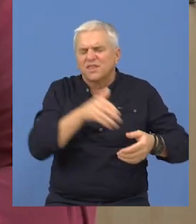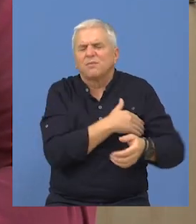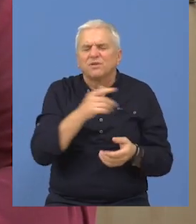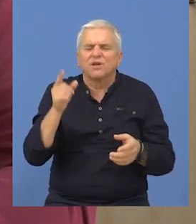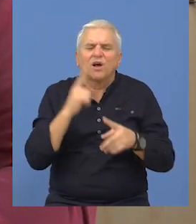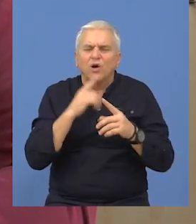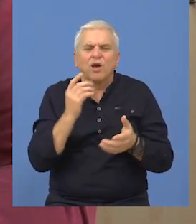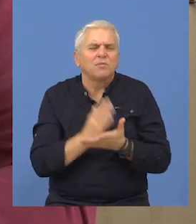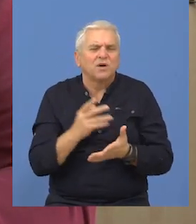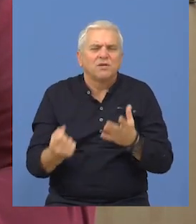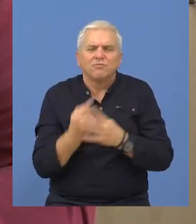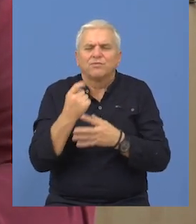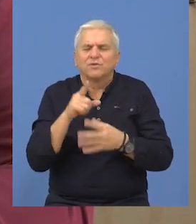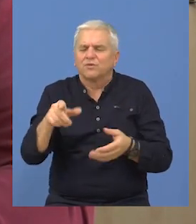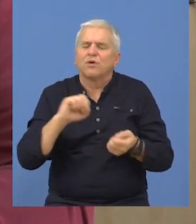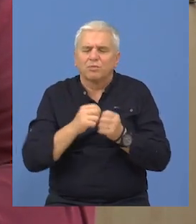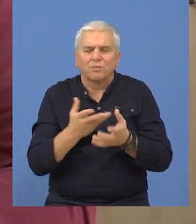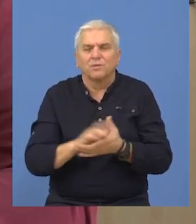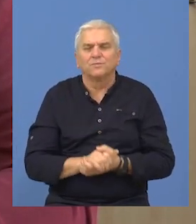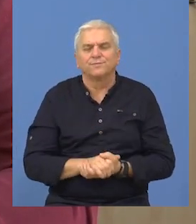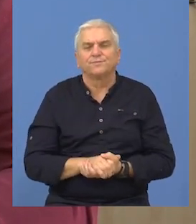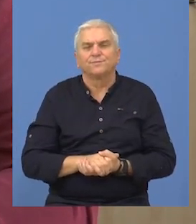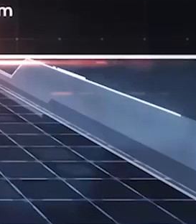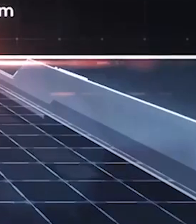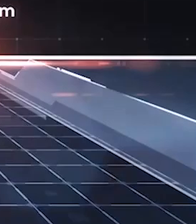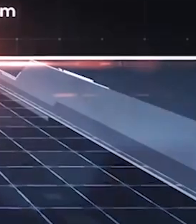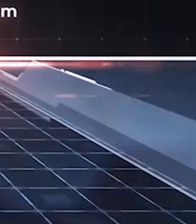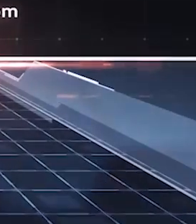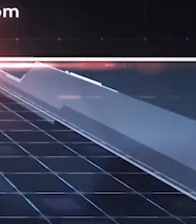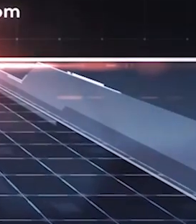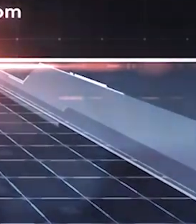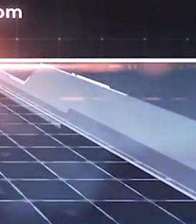uslov, temperature, potref, koje se potref i koje odna možda pripravlja.